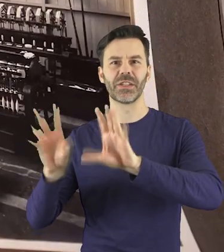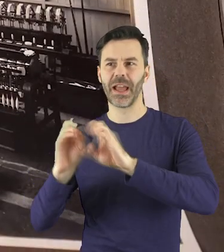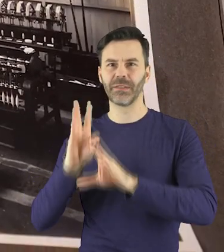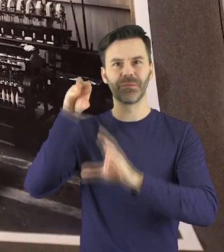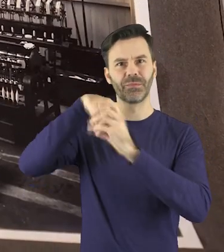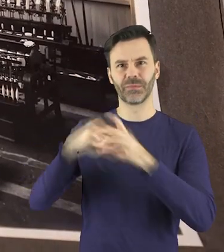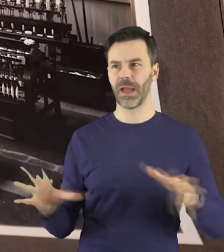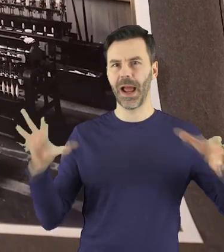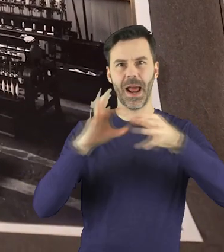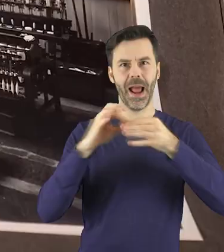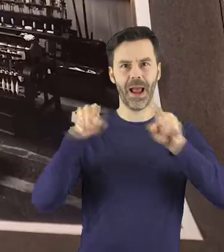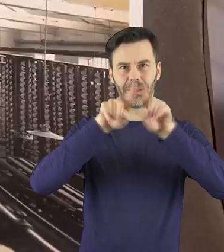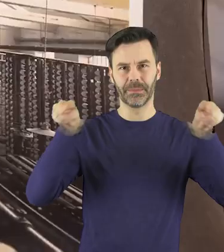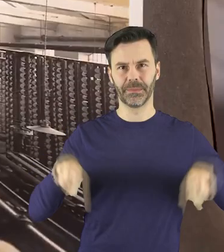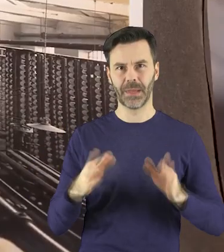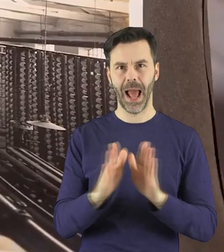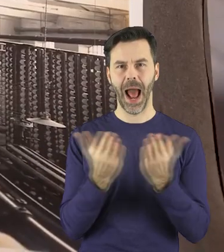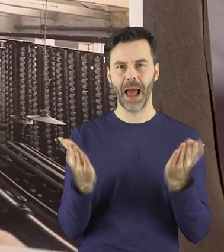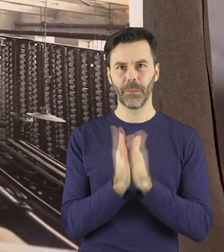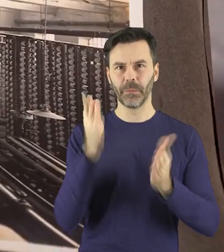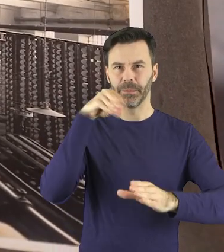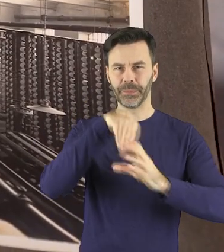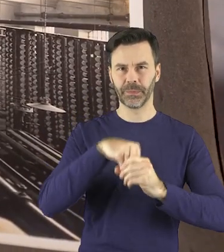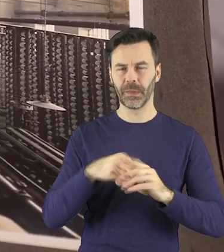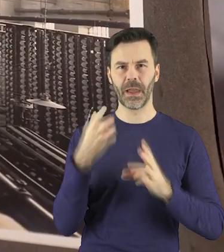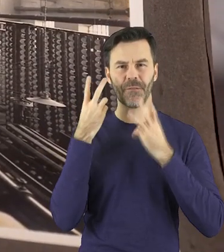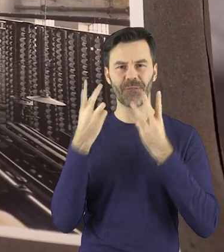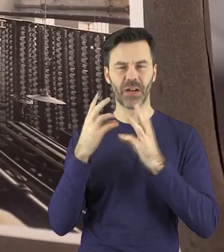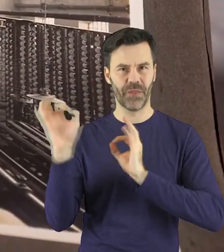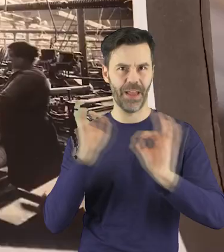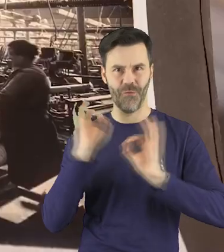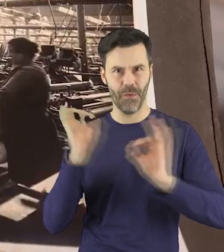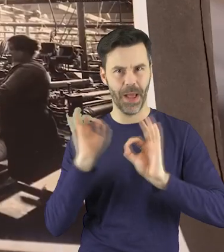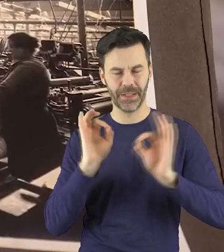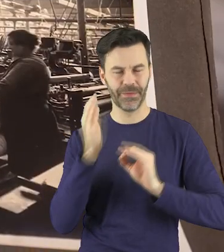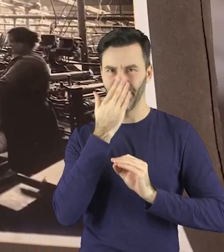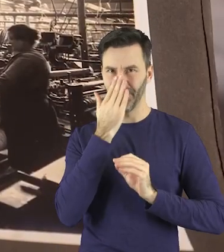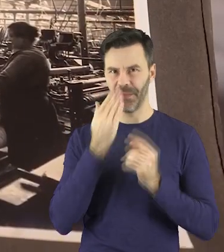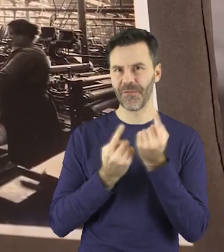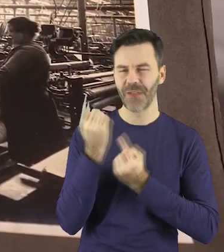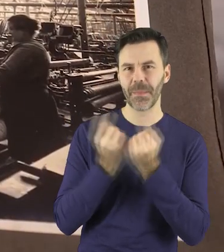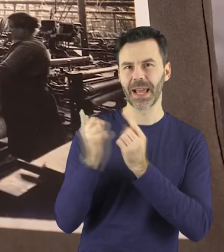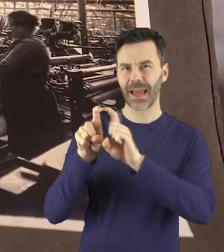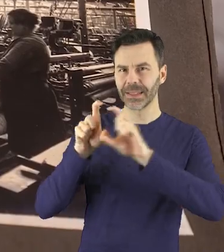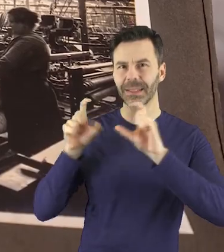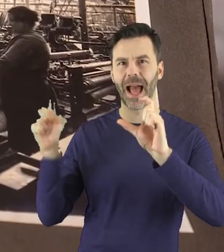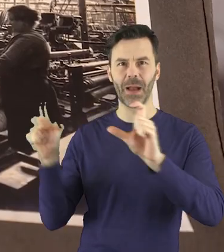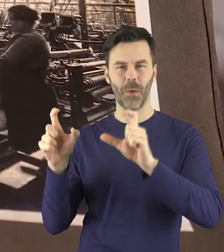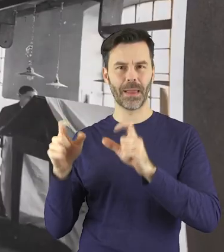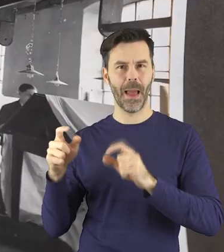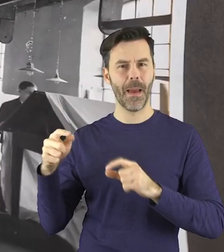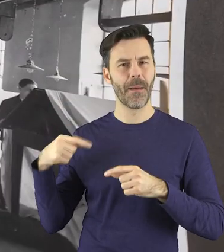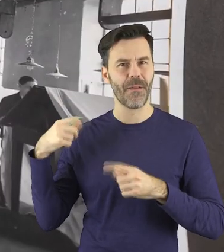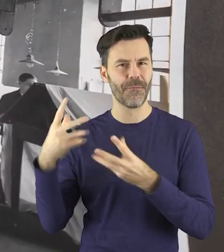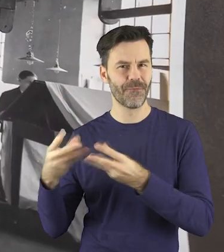częścią tego albumu, zawierającą najważniejsze informacje o zakładach